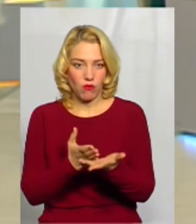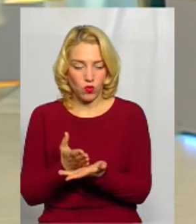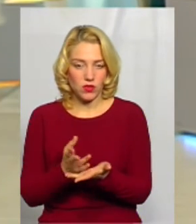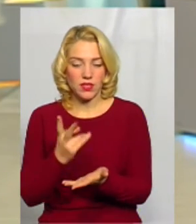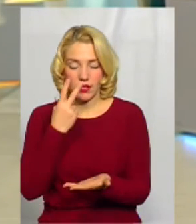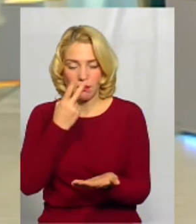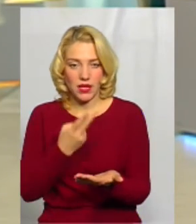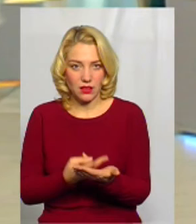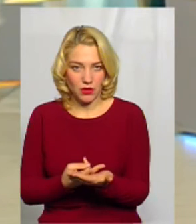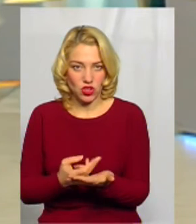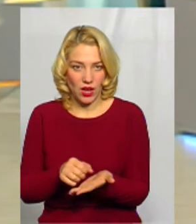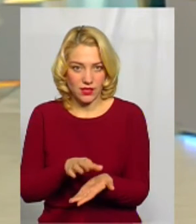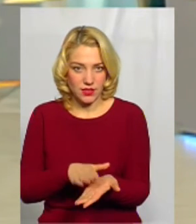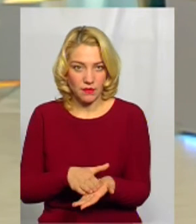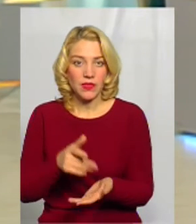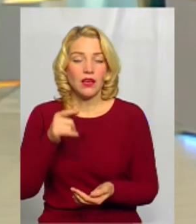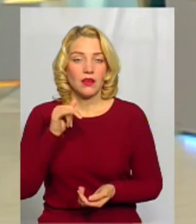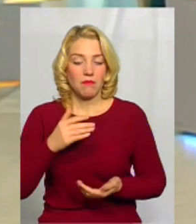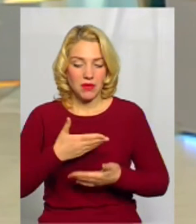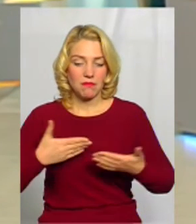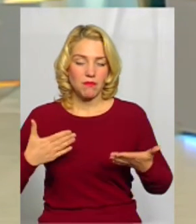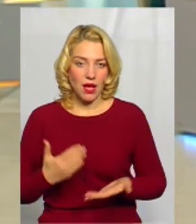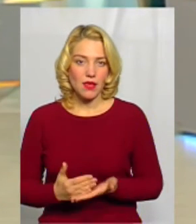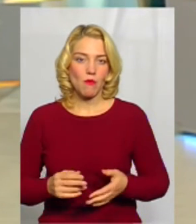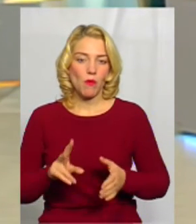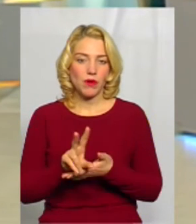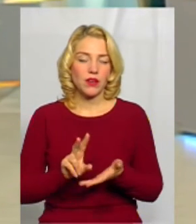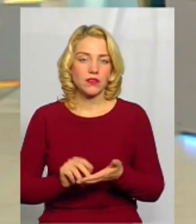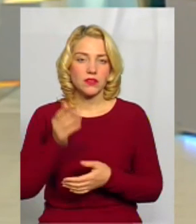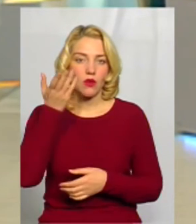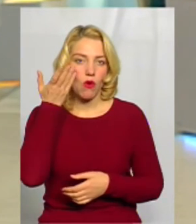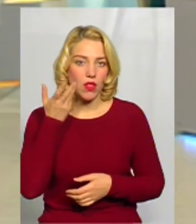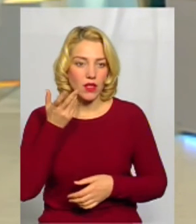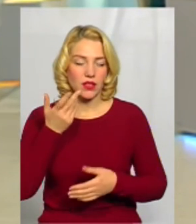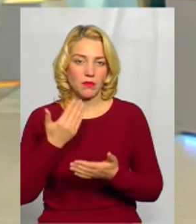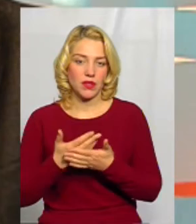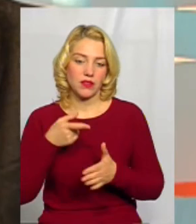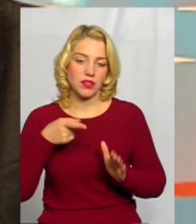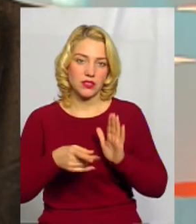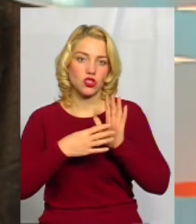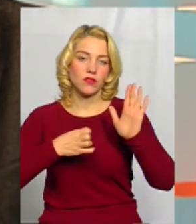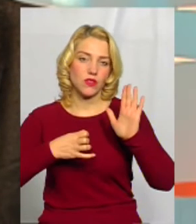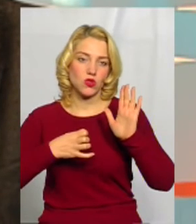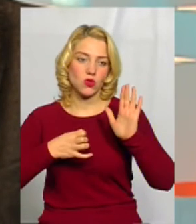передбачаються. Тому що ми маємо приклади, коли, наприклад, в 1990